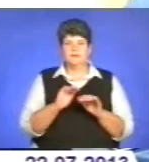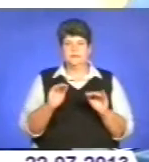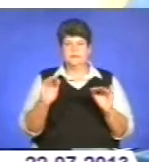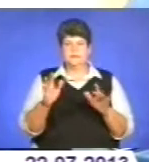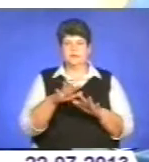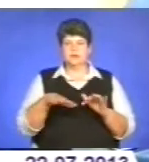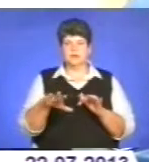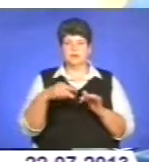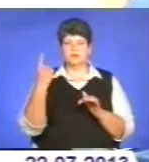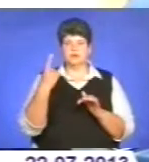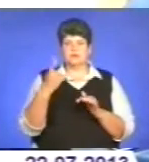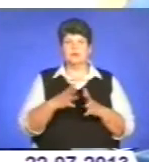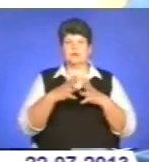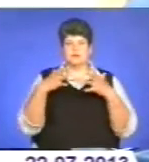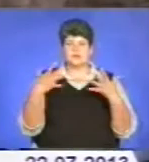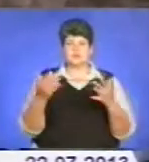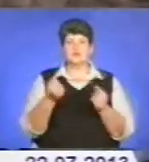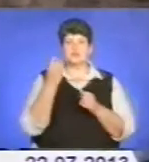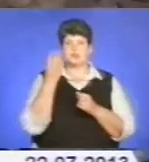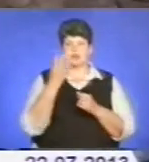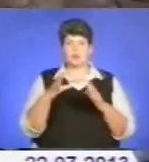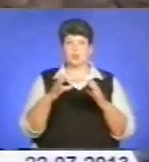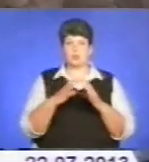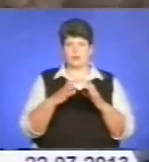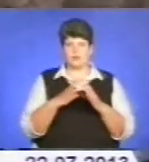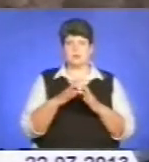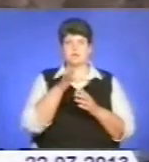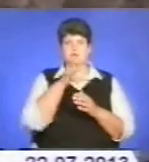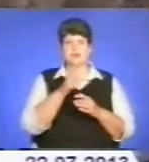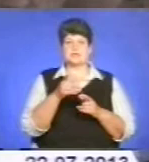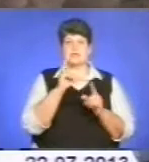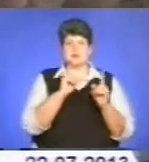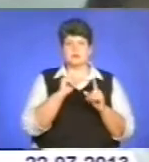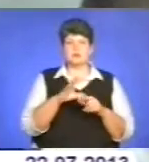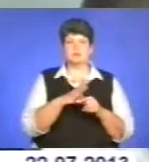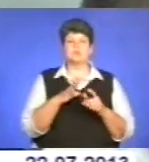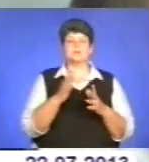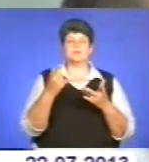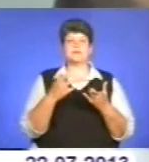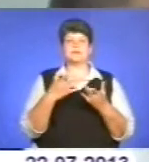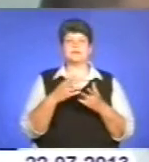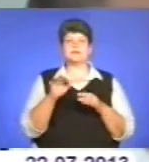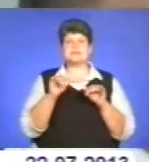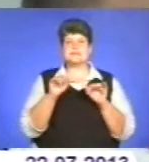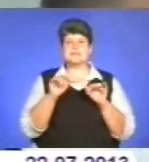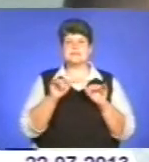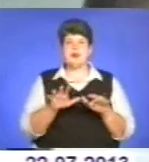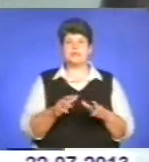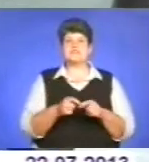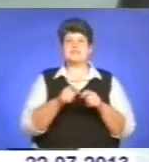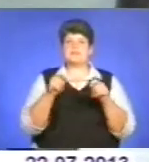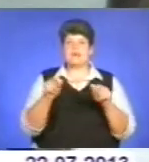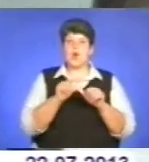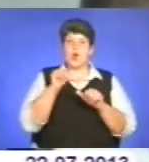області викрито 4 злочинних угрупування. Під час наради також було заслухано керівників тих служб та підрозділів, де заходи з викриття окремих